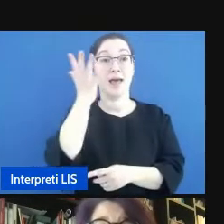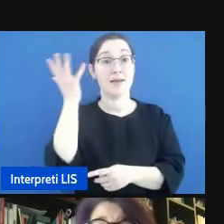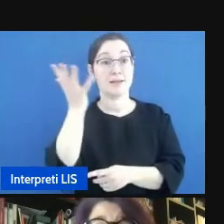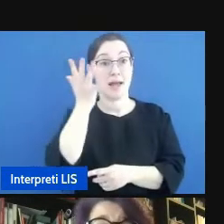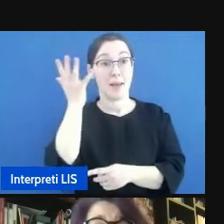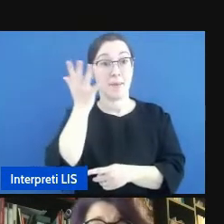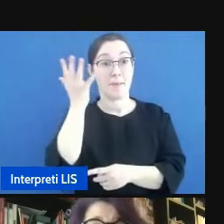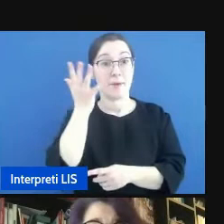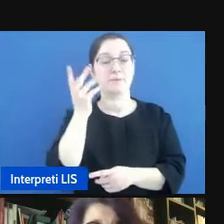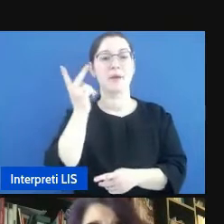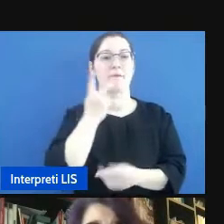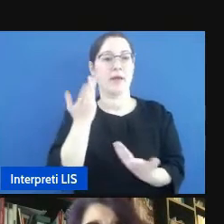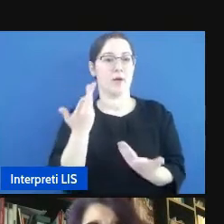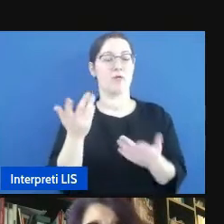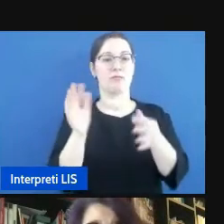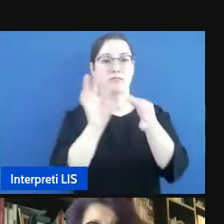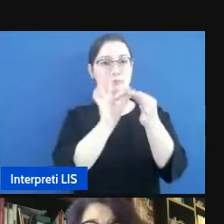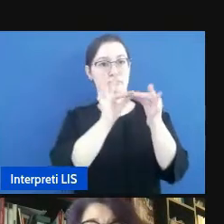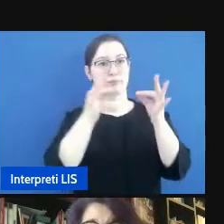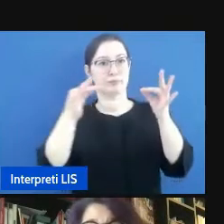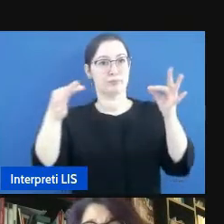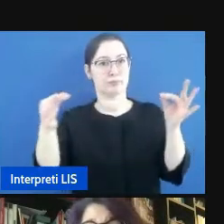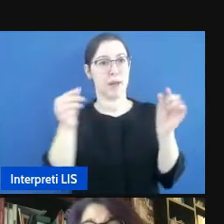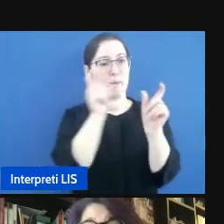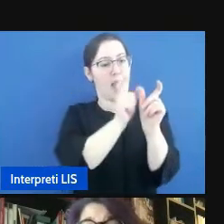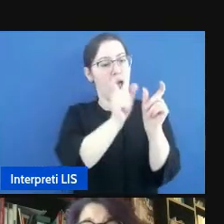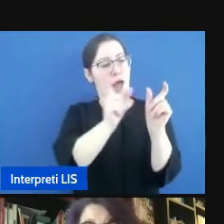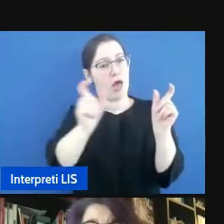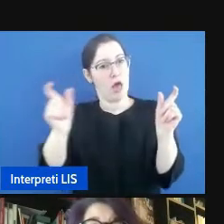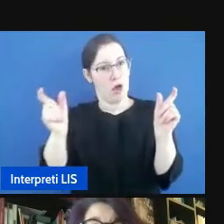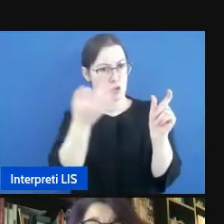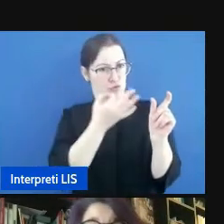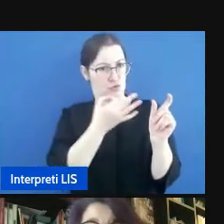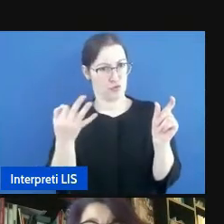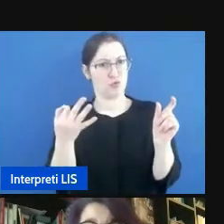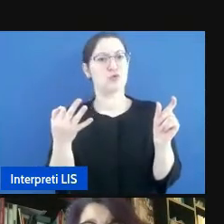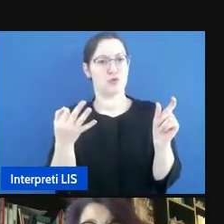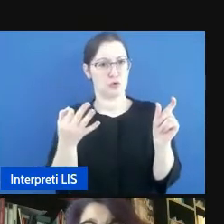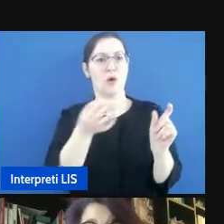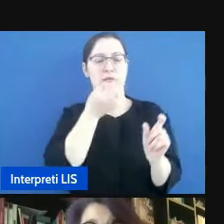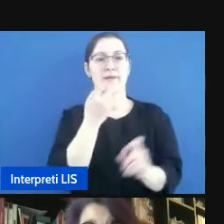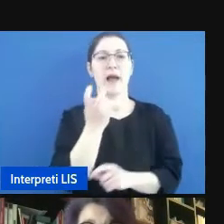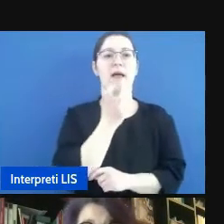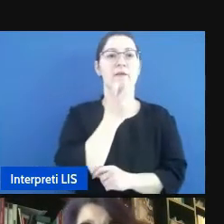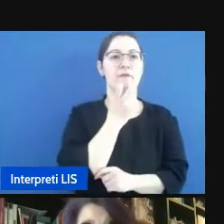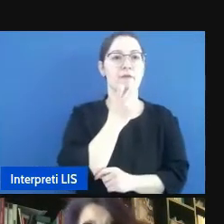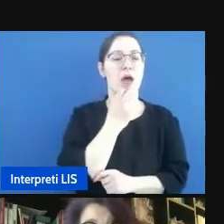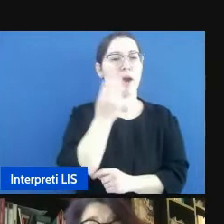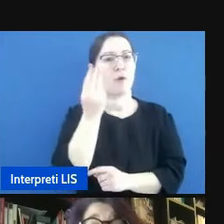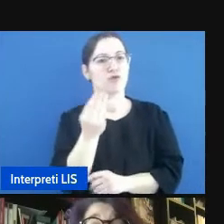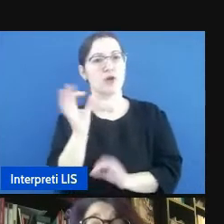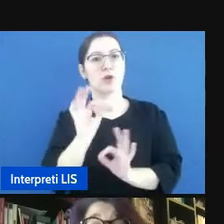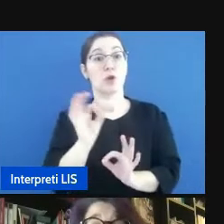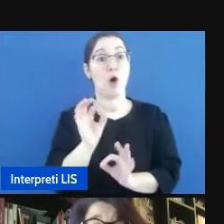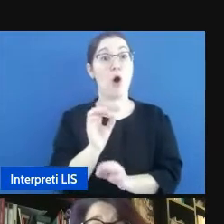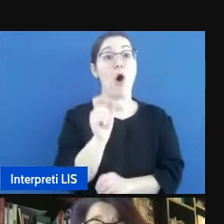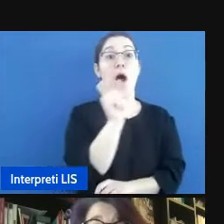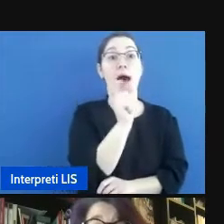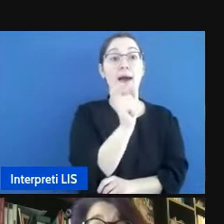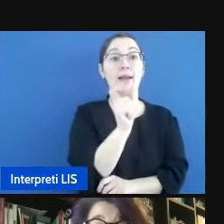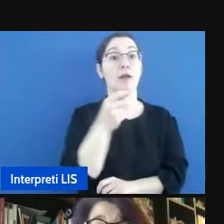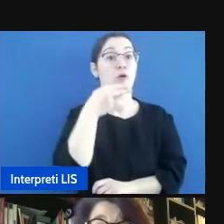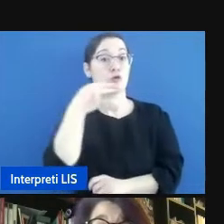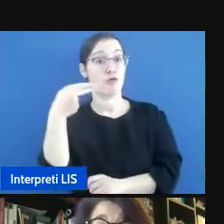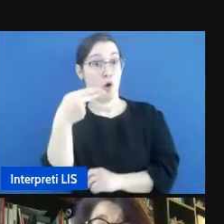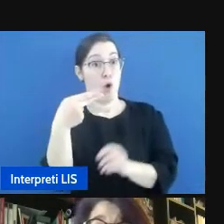benché gli ordini sono corretti, gli ordini della frase, per esempio c'è l'ordine verbo oggetto oppure articolo nome, ma ad